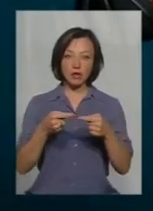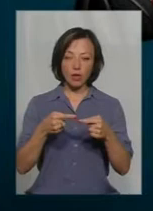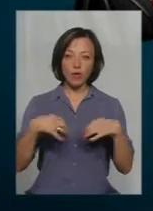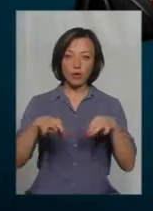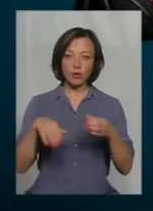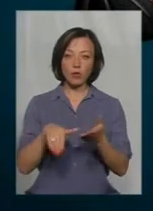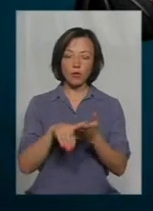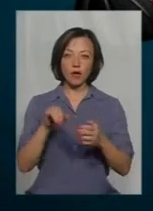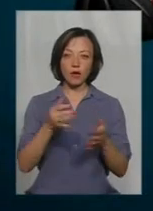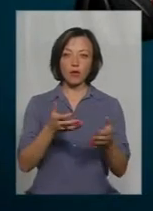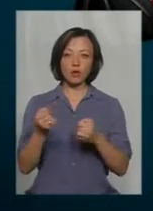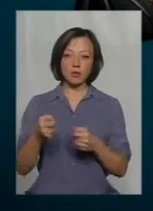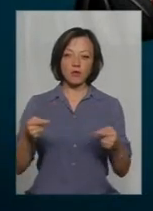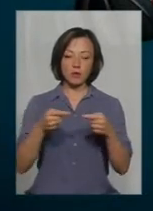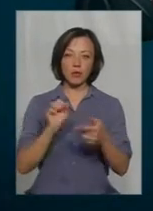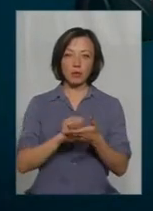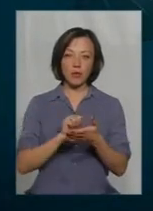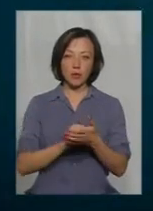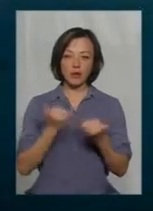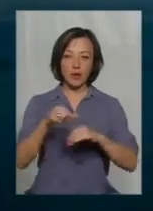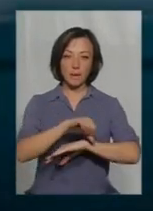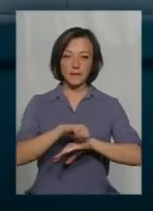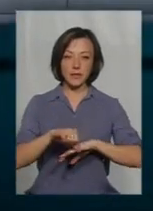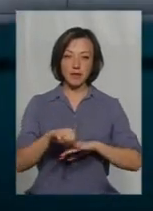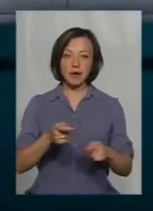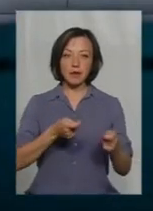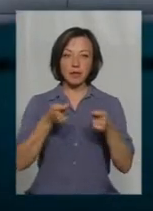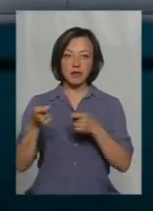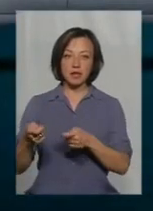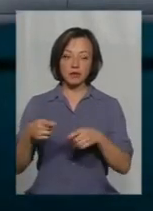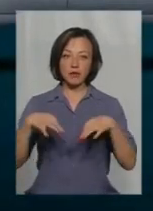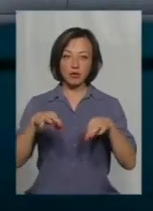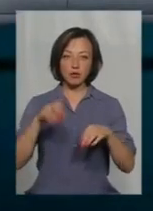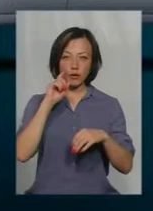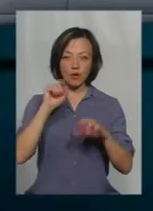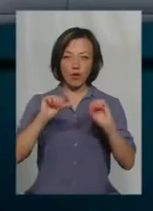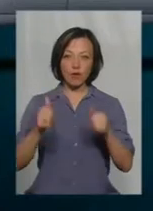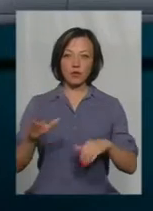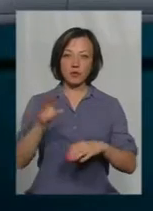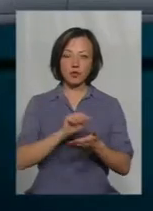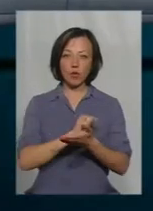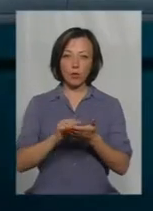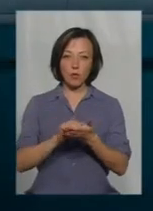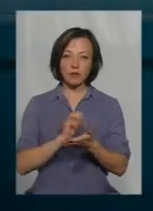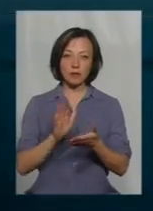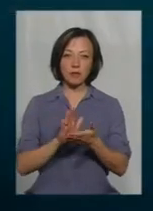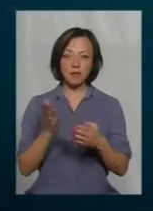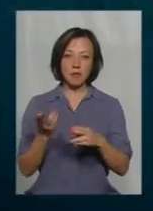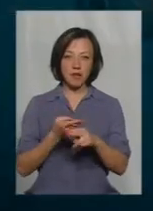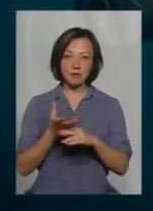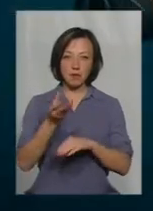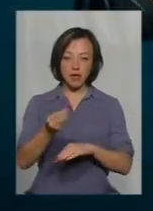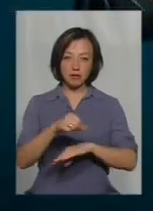допомогою і отримати від них відповідні документи для митниці. Привезти машину в Україну і оформити всі митні документи без оплати мита.